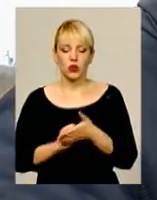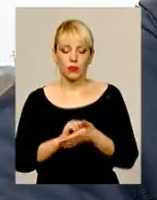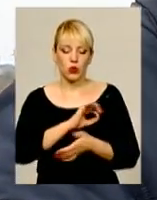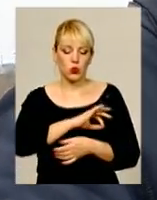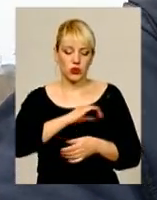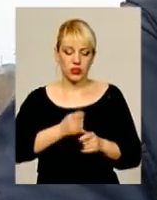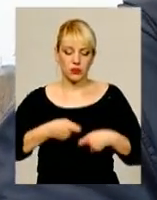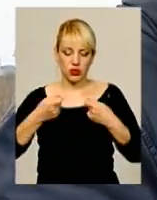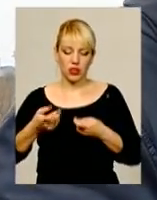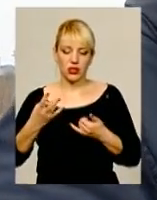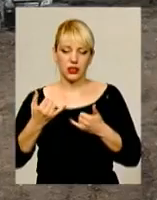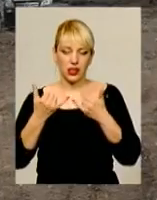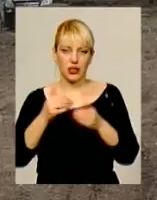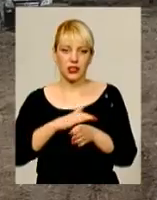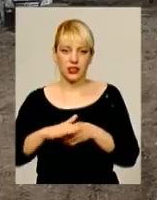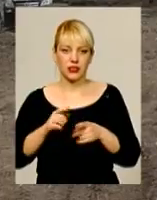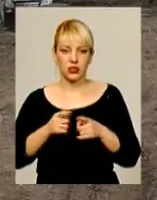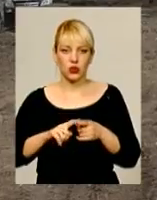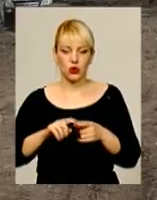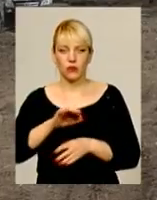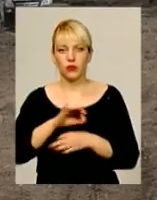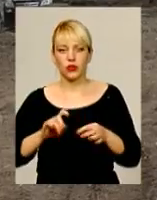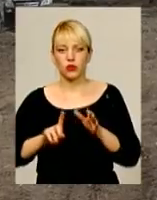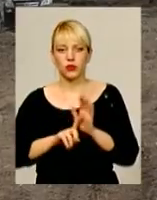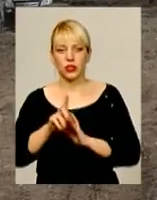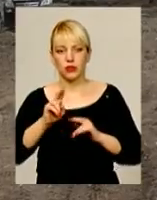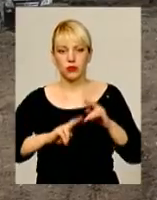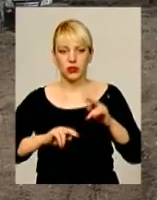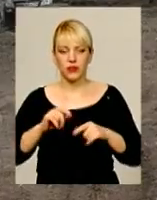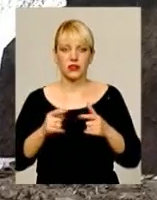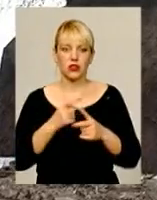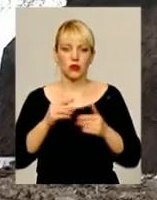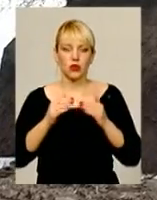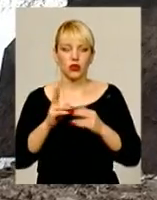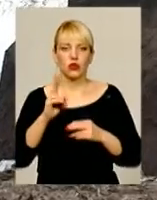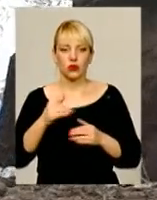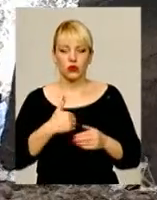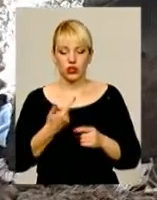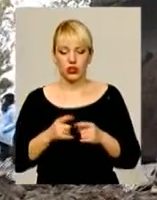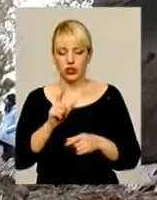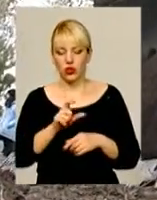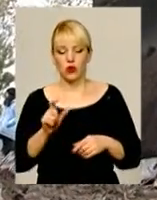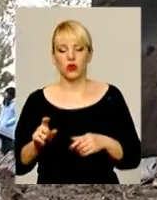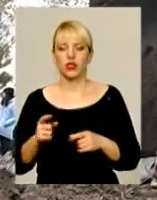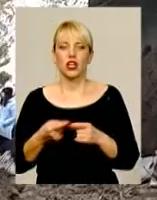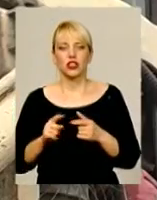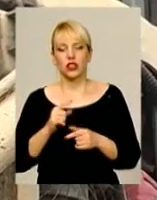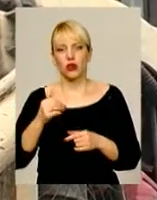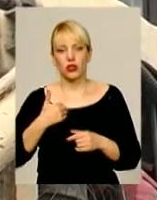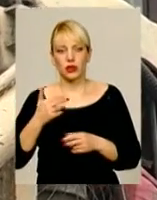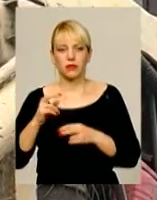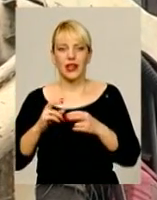реалізації цього проєкту. Щоб почати будь-яке будівництво, чи то будинку, який хочуть ці люди, чи то підприємство, яке хоче